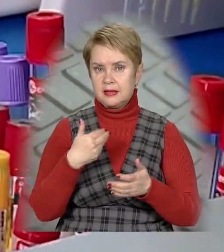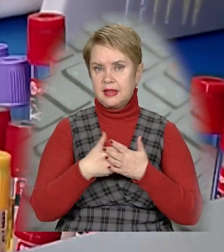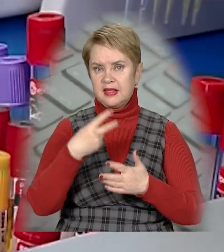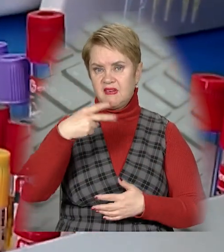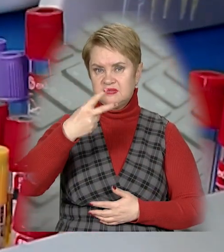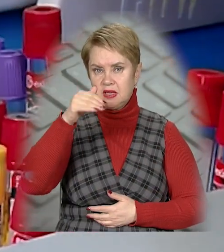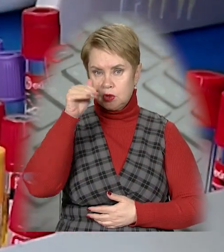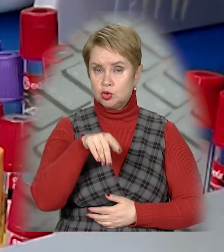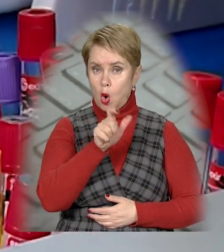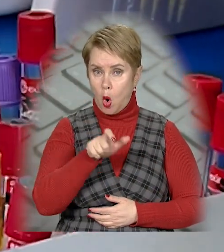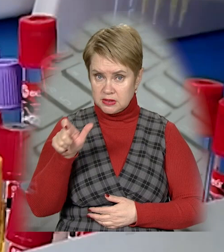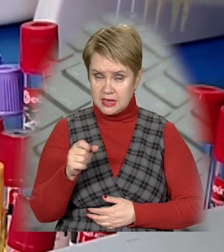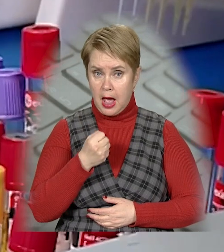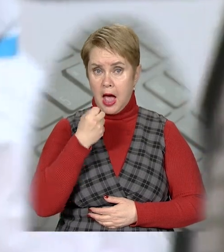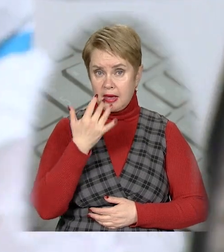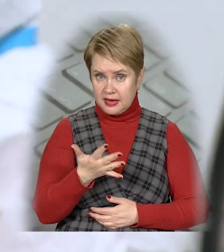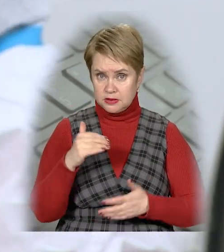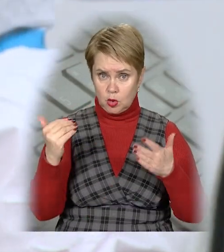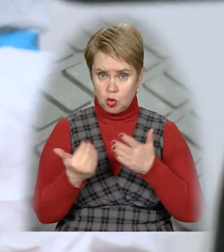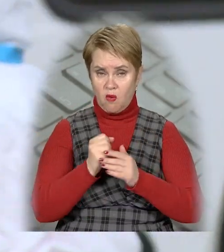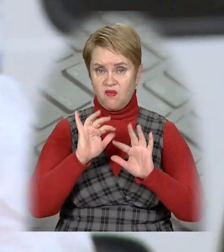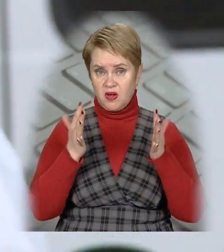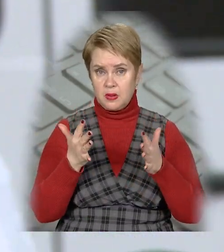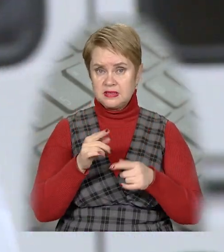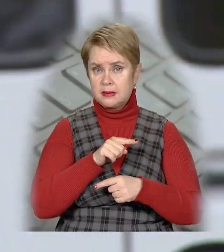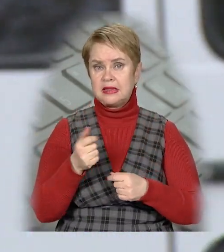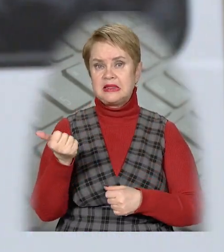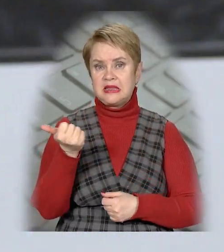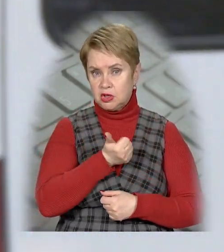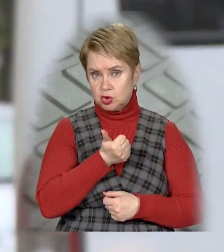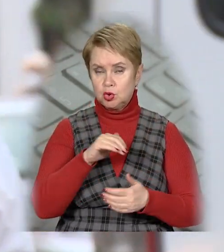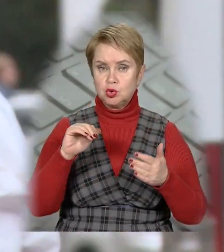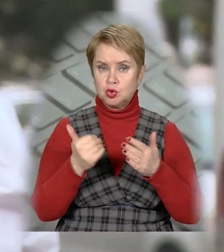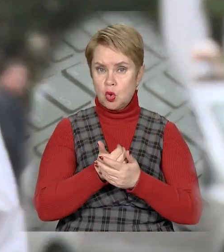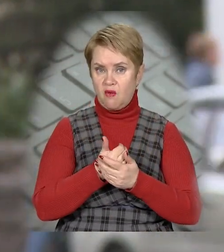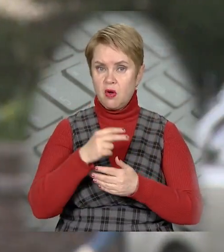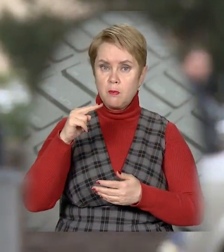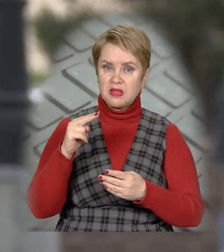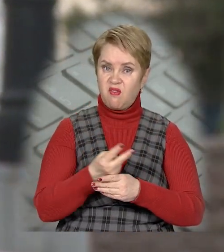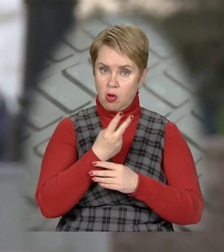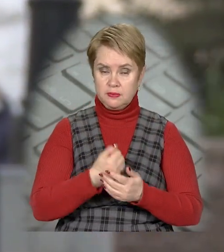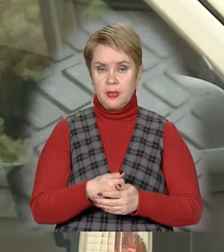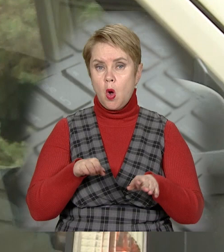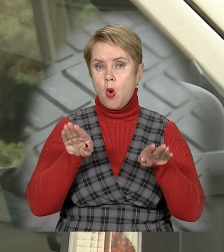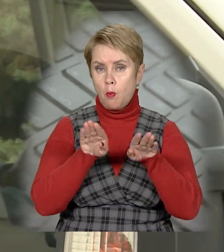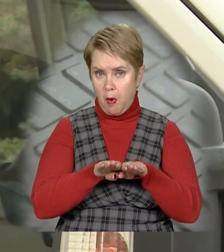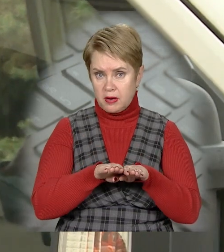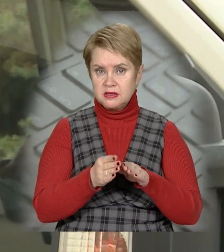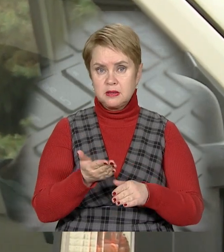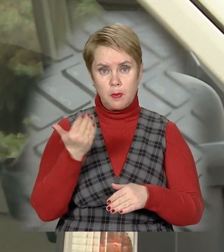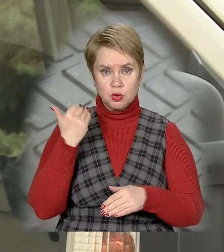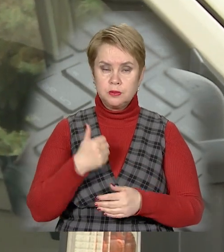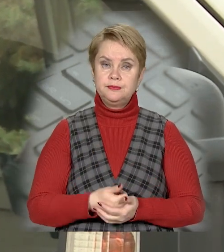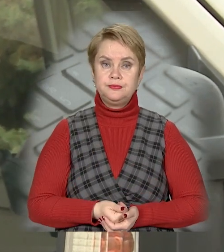понад 22 тисячі осіб. А кількість нових випадків за минулий тиждень знову майже подвоїлась у порівнянні